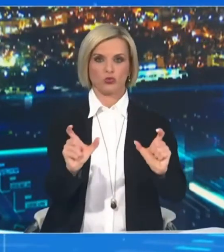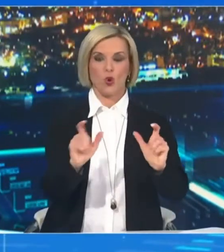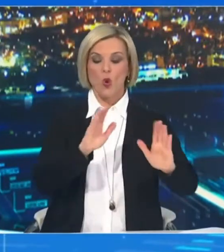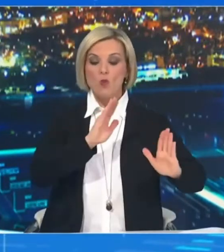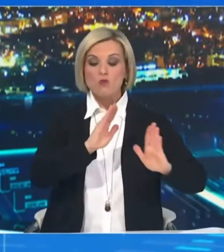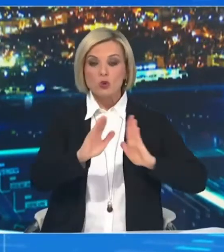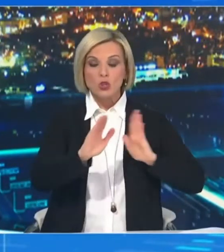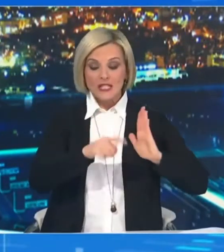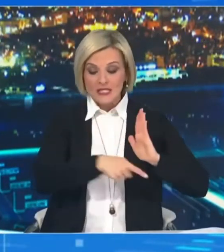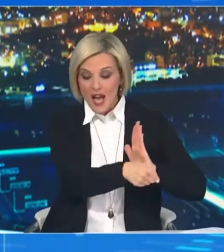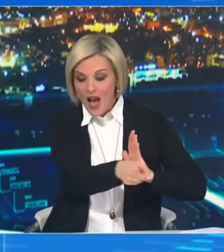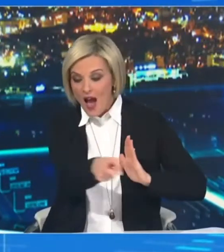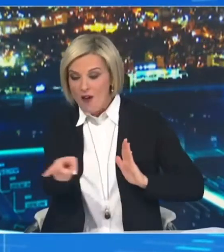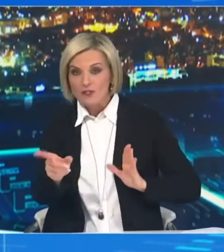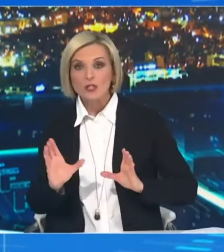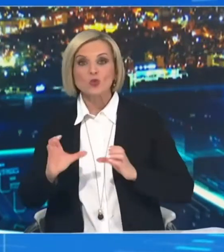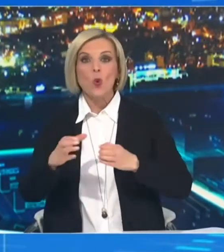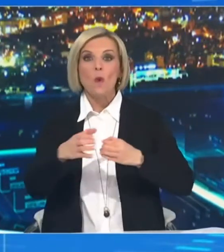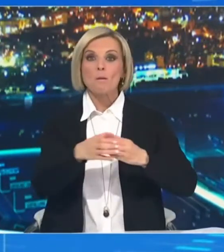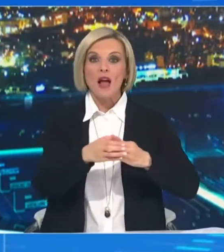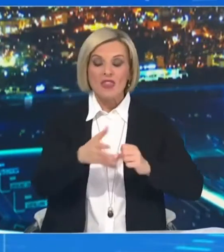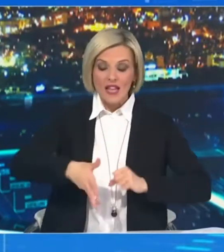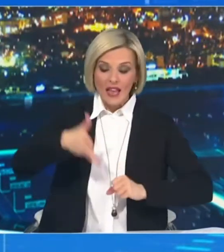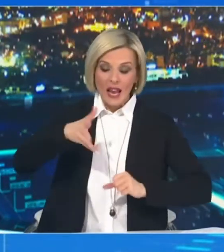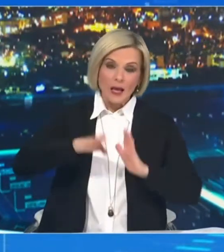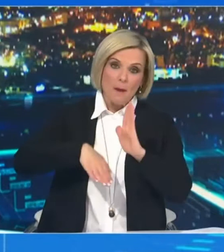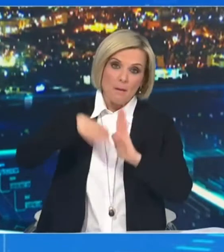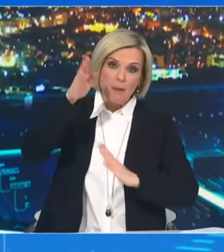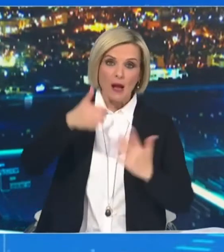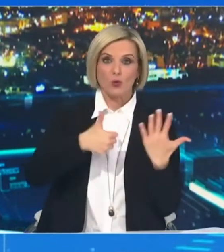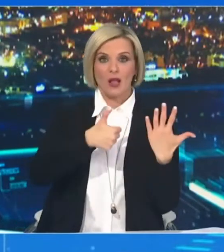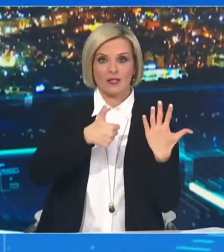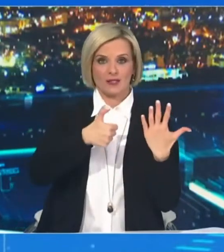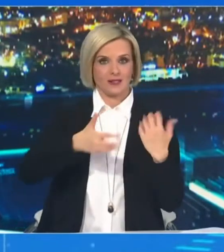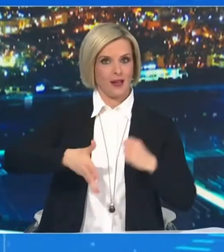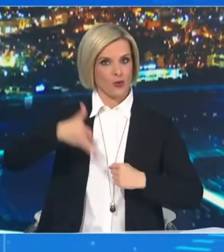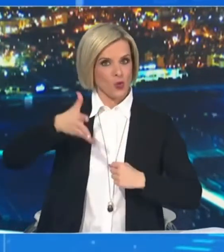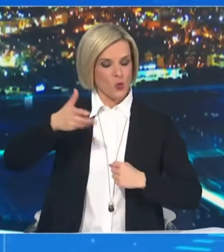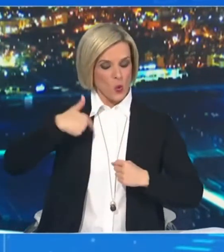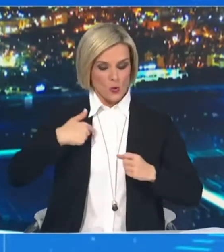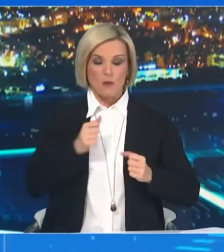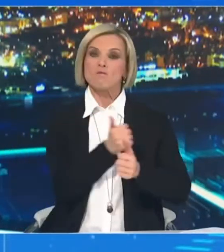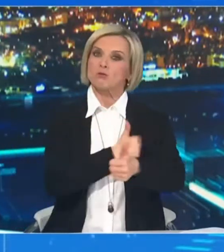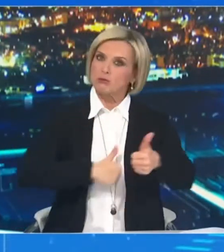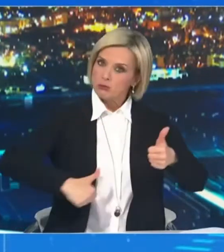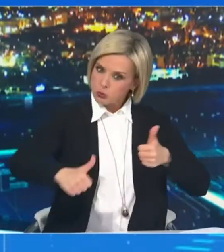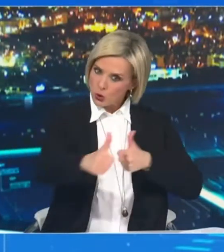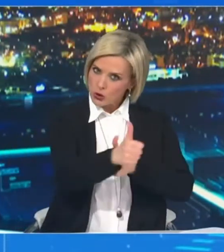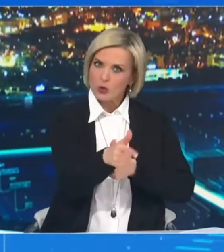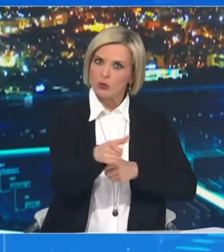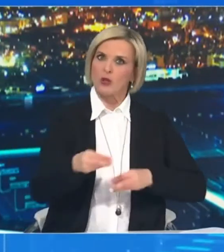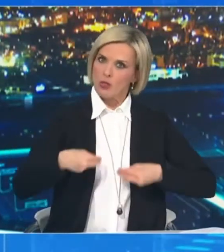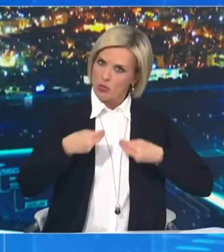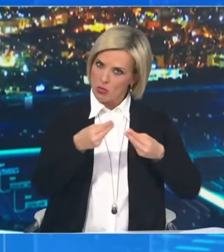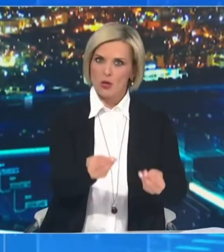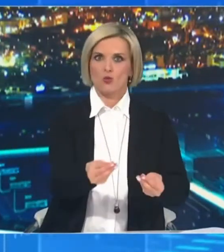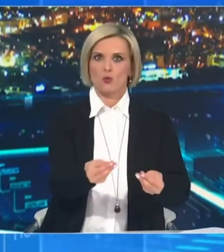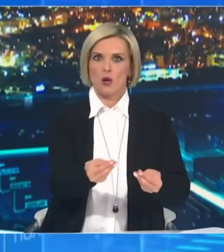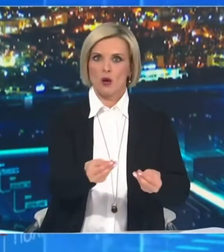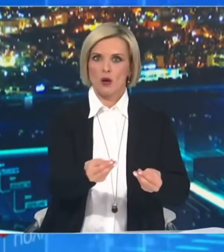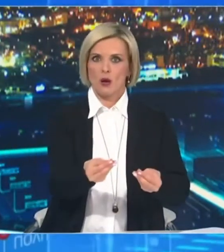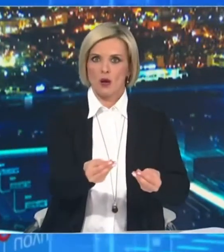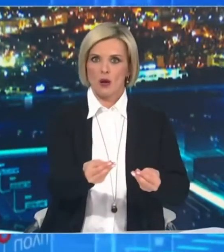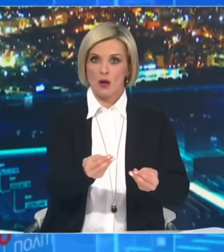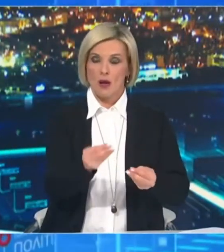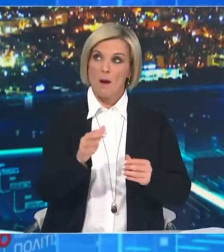ατόμων που ανήκουν στις ηλικίες άνω των 60 ετών με προτεραιότητα που αρχίζει από